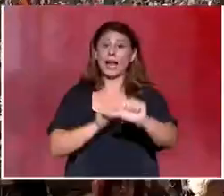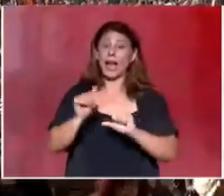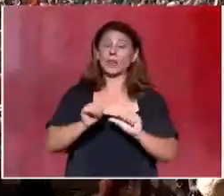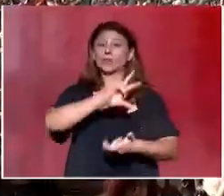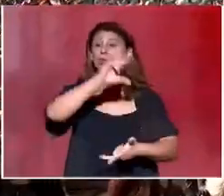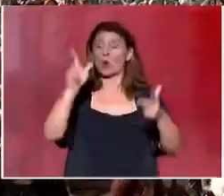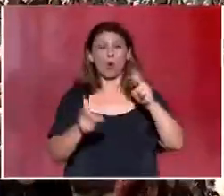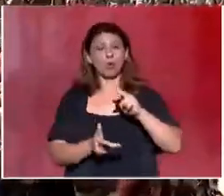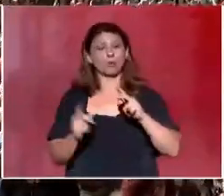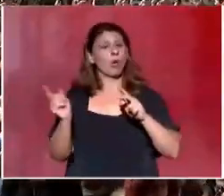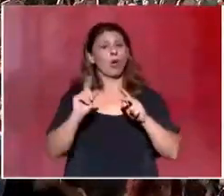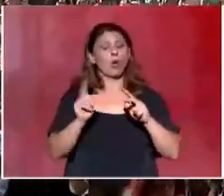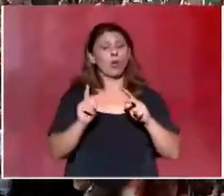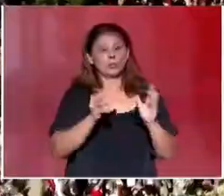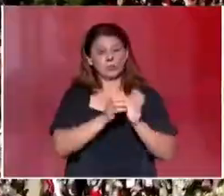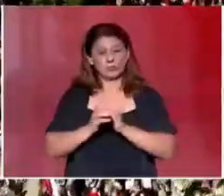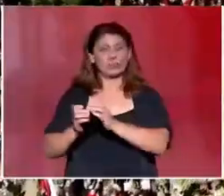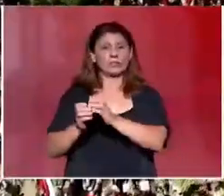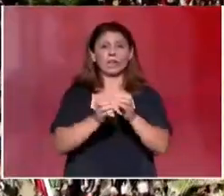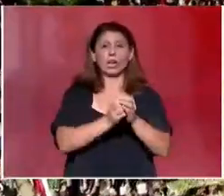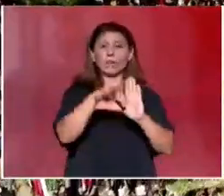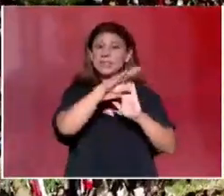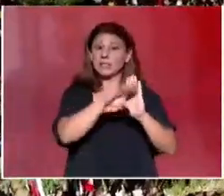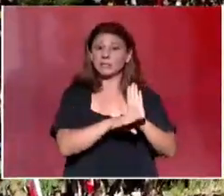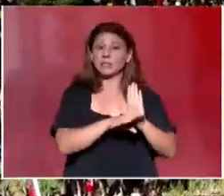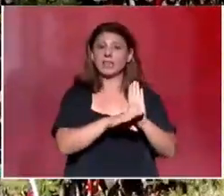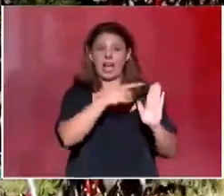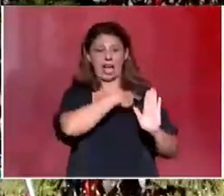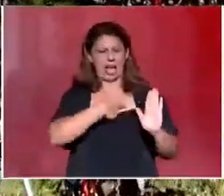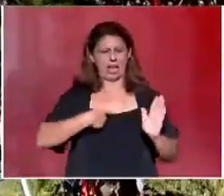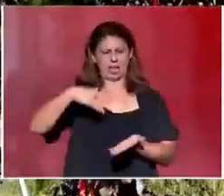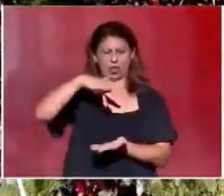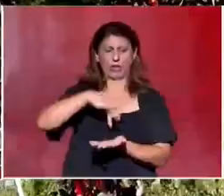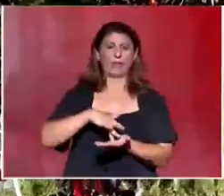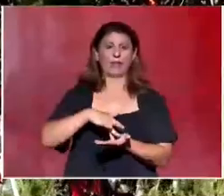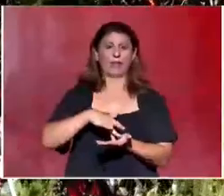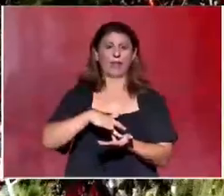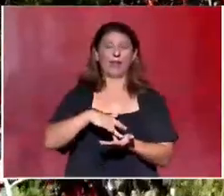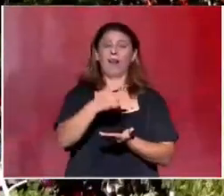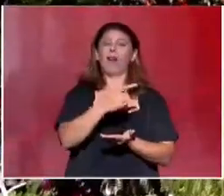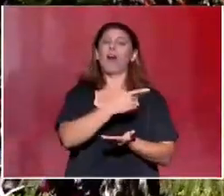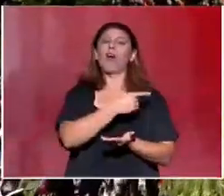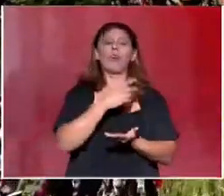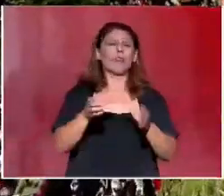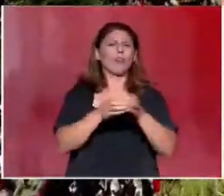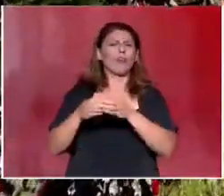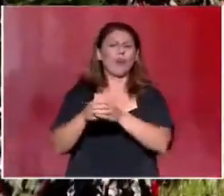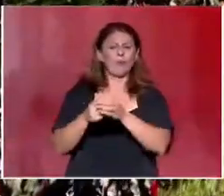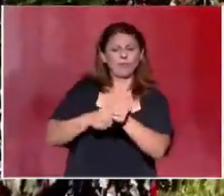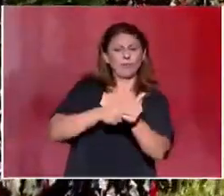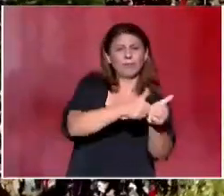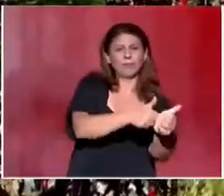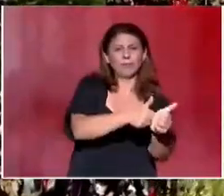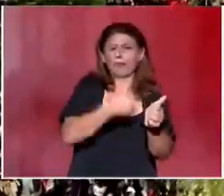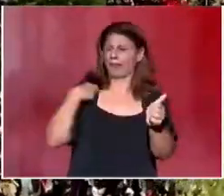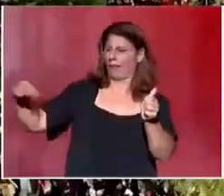κόσμο και όχι σε κόμματα συστημικά, αρχηγοκεντρικά, σε κόμματα των followers και των περαστικών